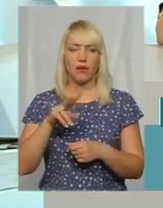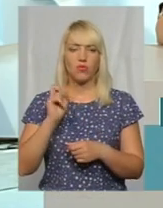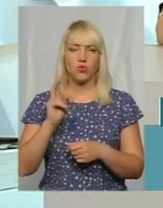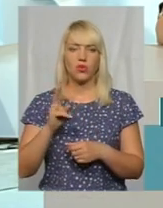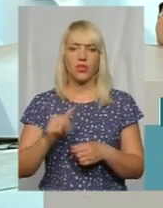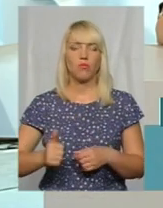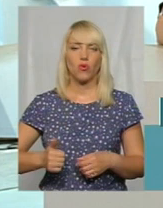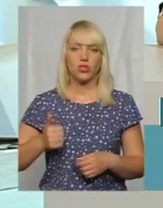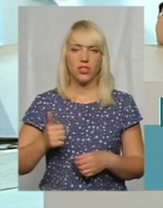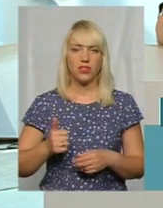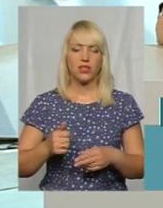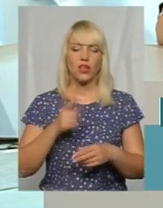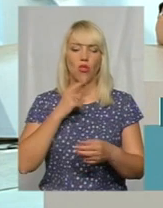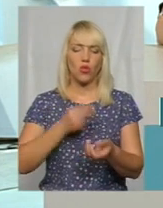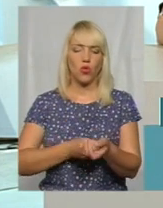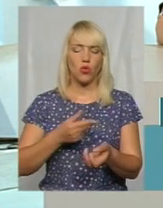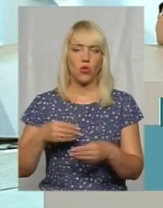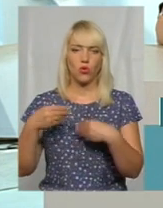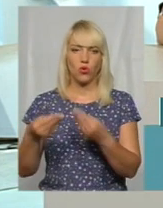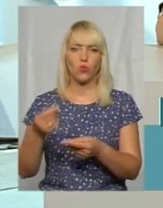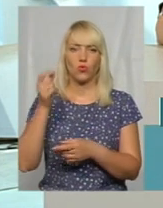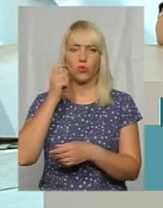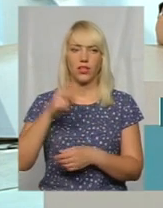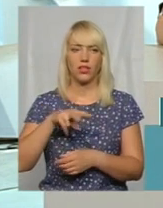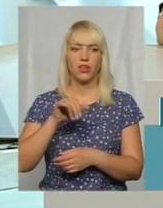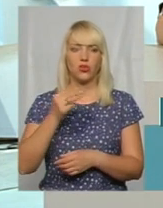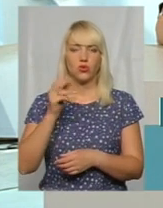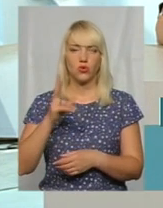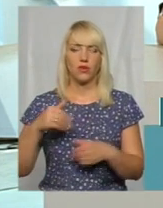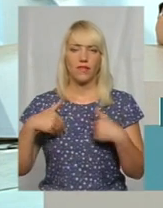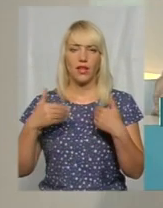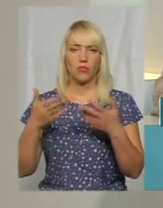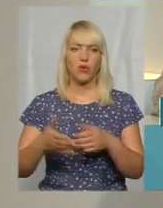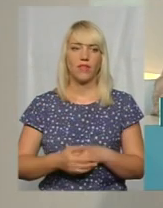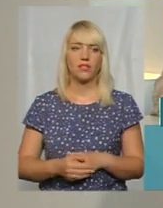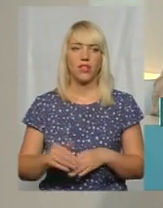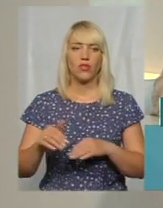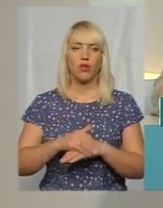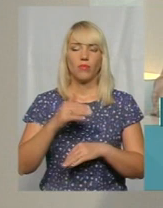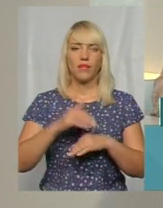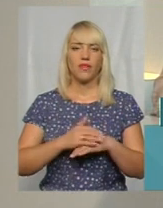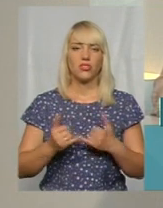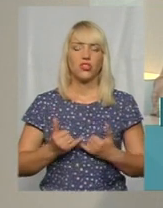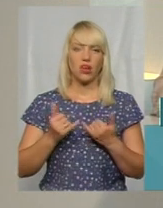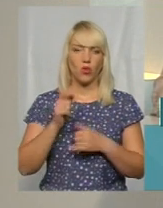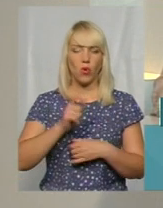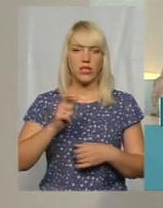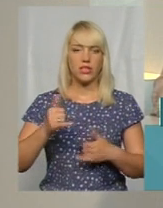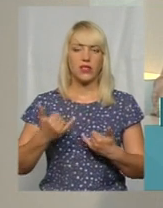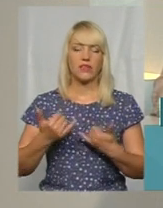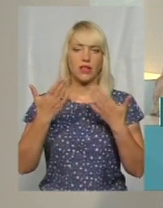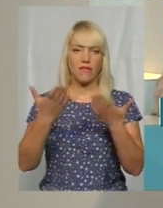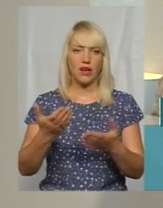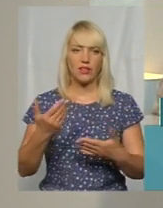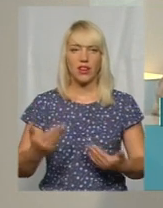почесним донором України Лесею Іщук. Вітаю вас. Добрий вечір, шановні глядачі. Для вас у студії «Наживо»